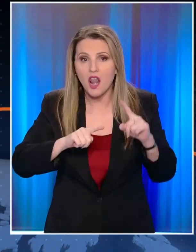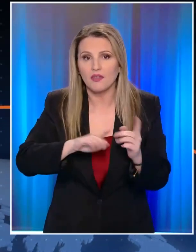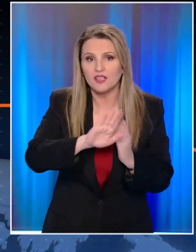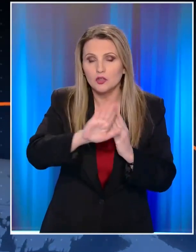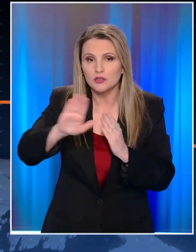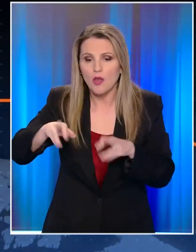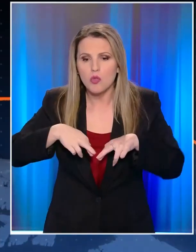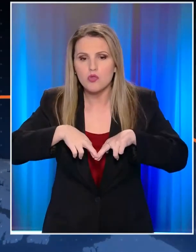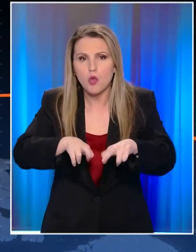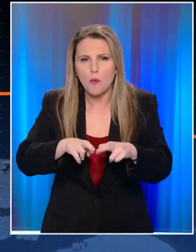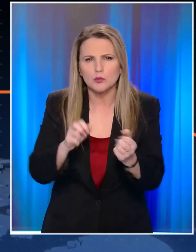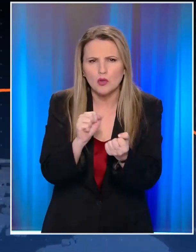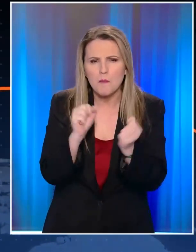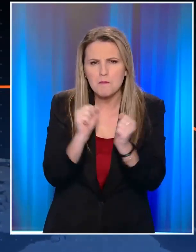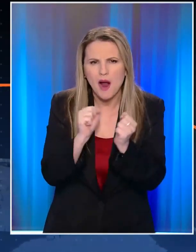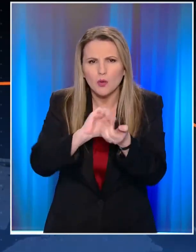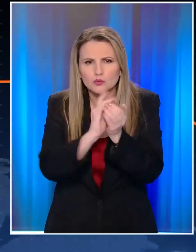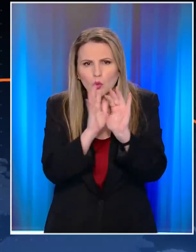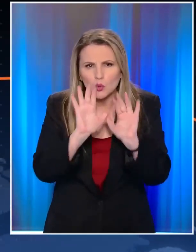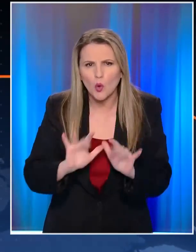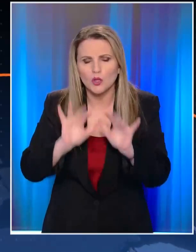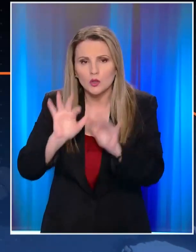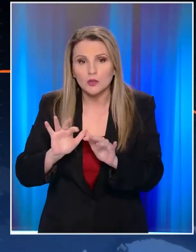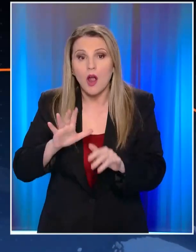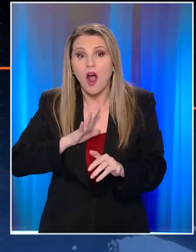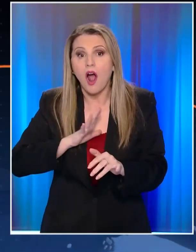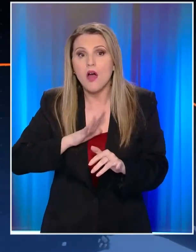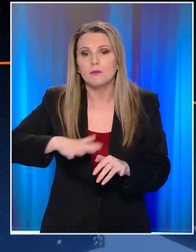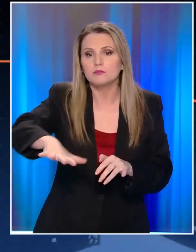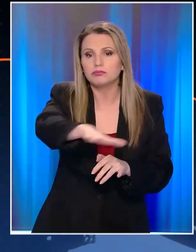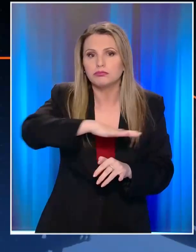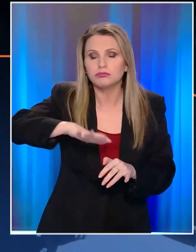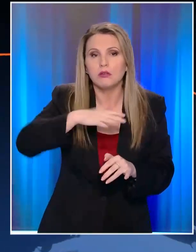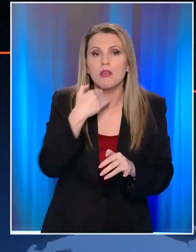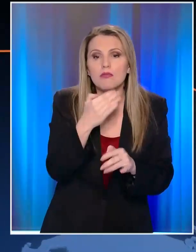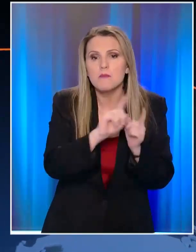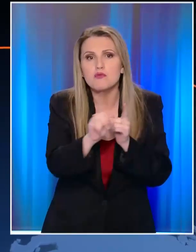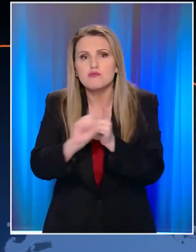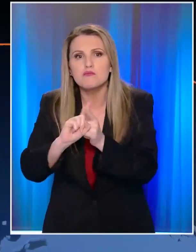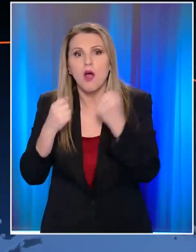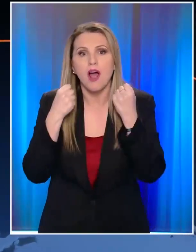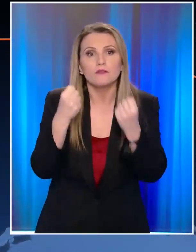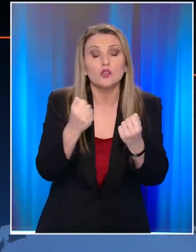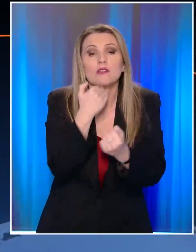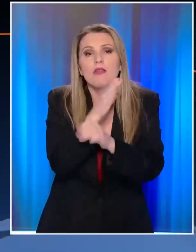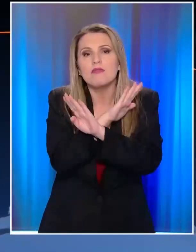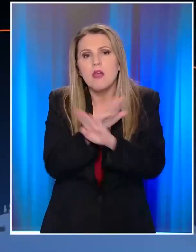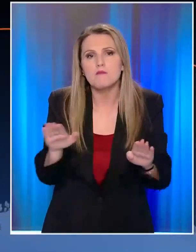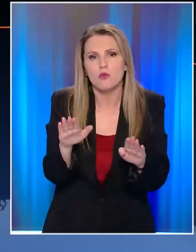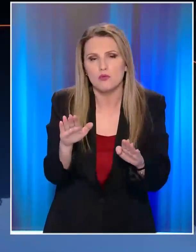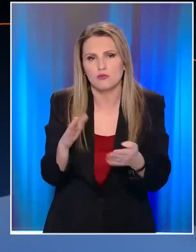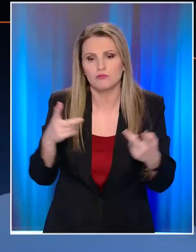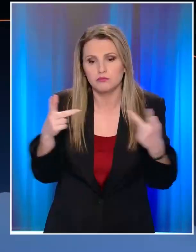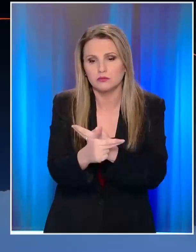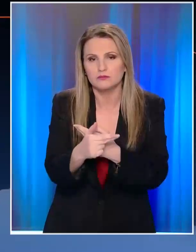οι δρόμοι είναι γεμάτοι παγωμένο χιόνι. Με αποτέλεσμα οι κάτοικοι των περιοχών αυτών να μην μπορούν να μετακινηθούν με τα αυτοκίνητά τους. Είναι πολύ επικίνδυνο.